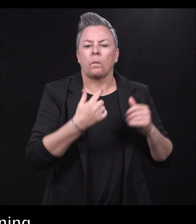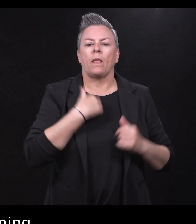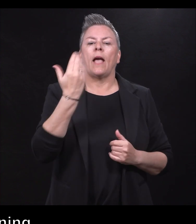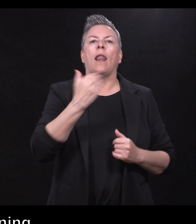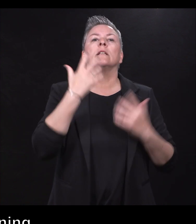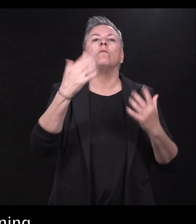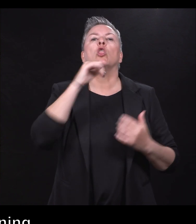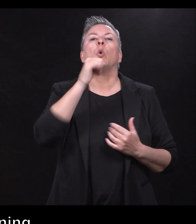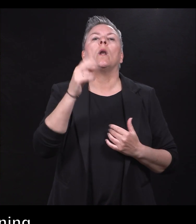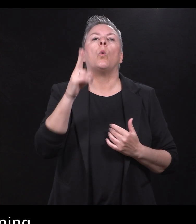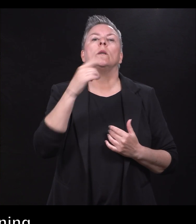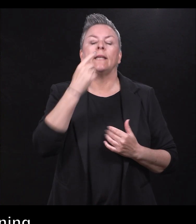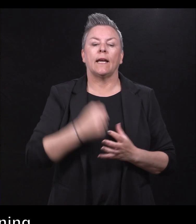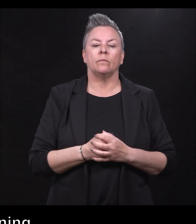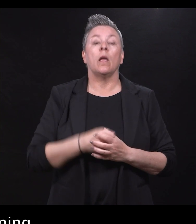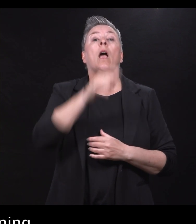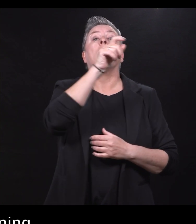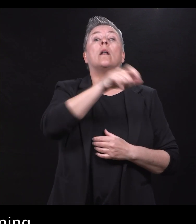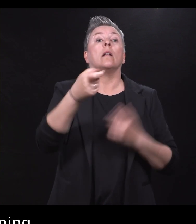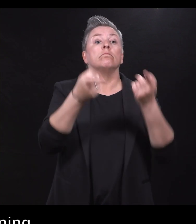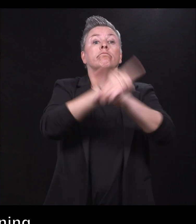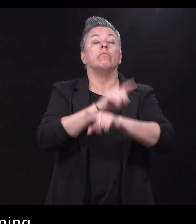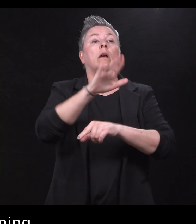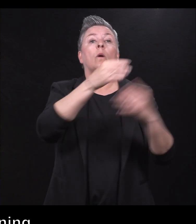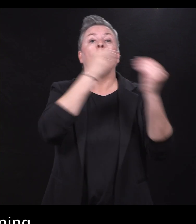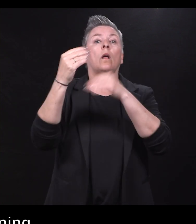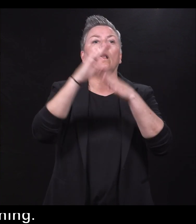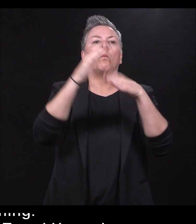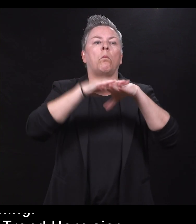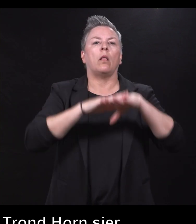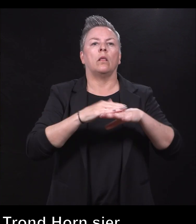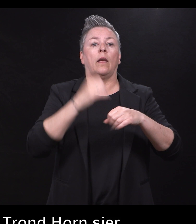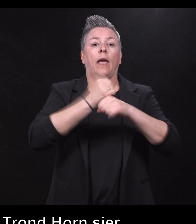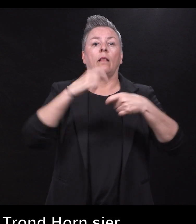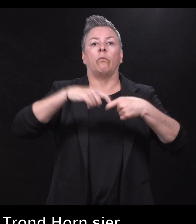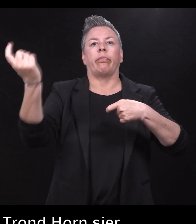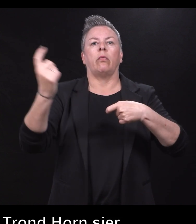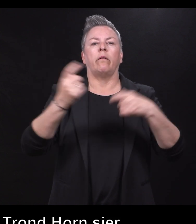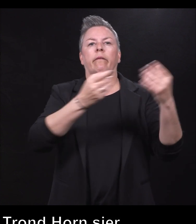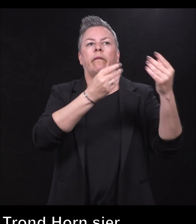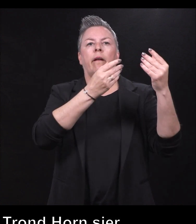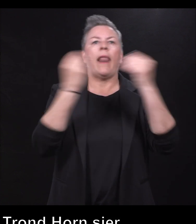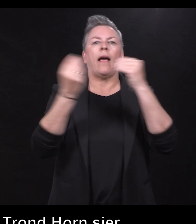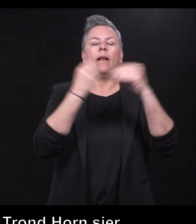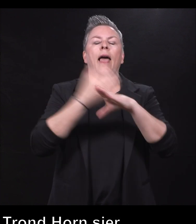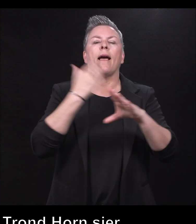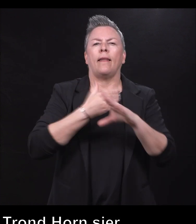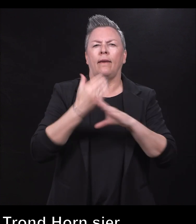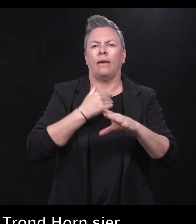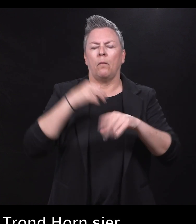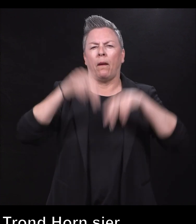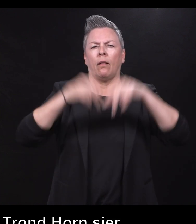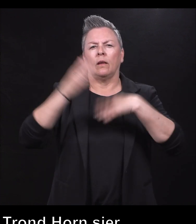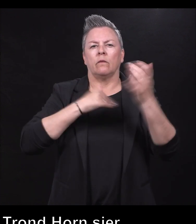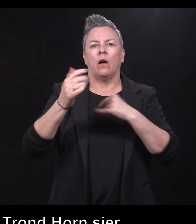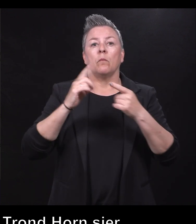Trond Horn sier. Kandidaten har endret sine utdanningsplaner fra å ha droppet ut som lærling i landbruksmekaniske fag til å ha høy motivasjon til